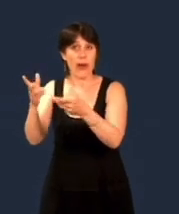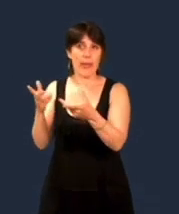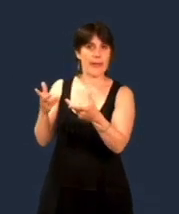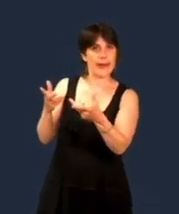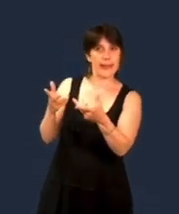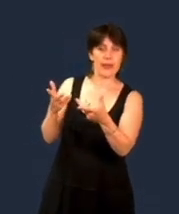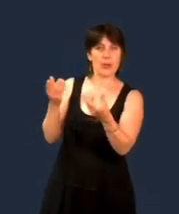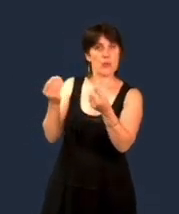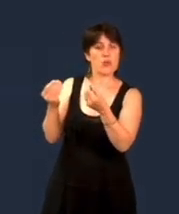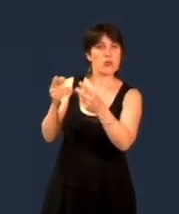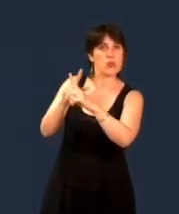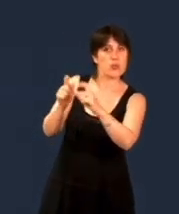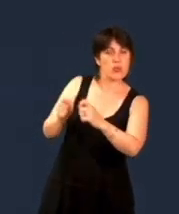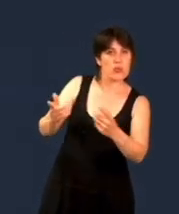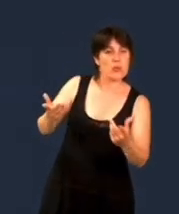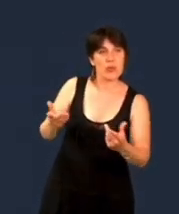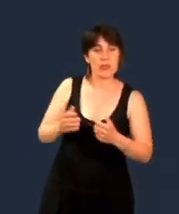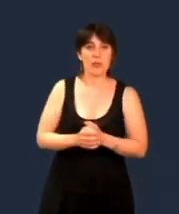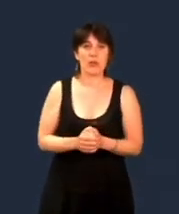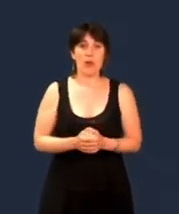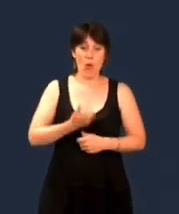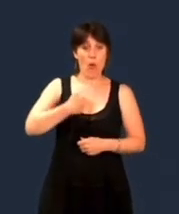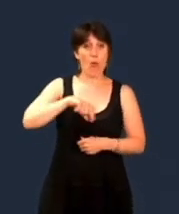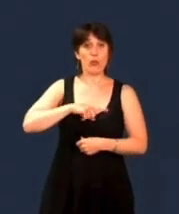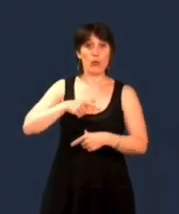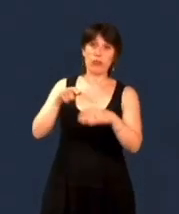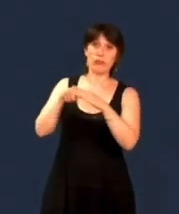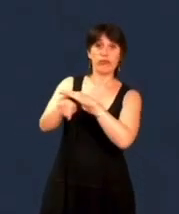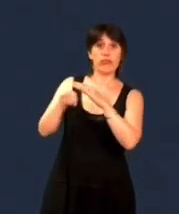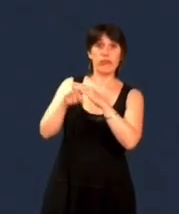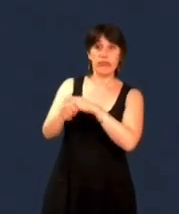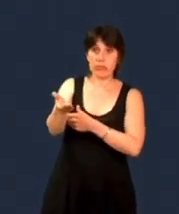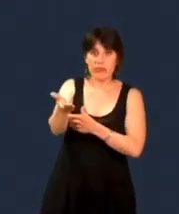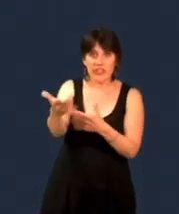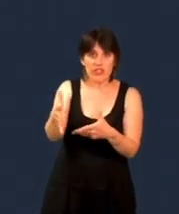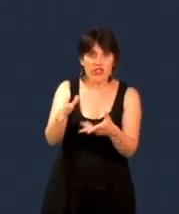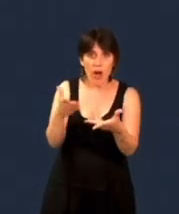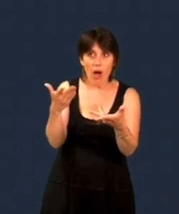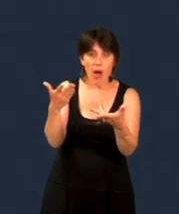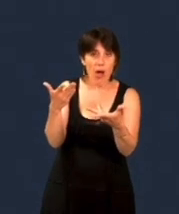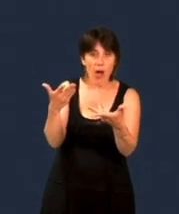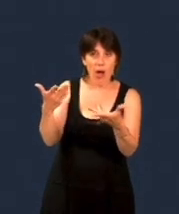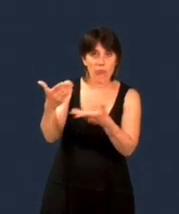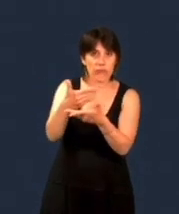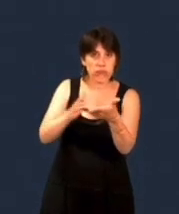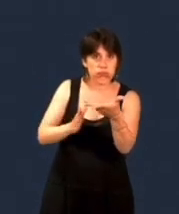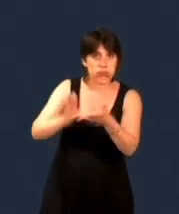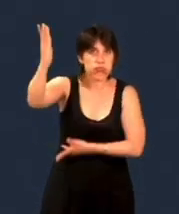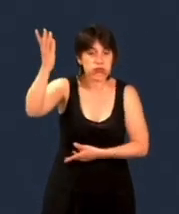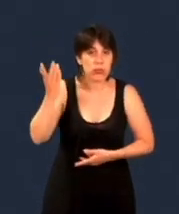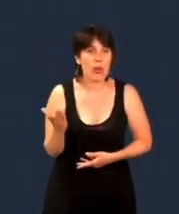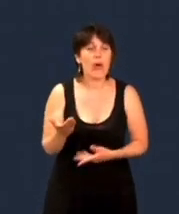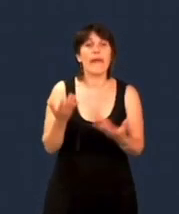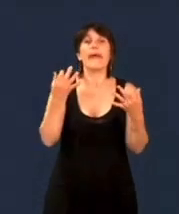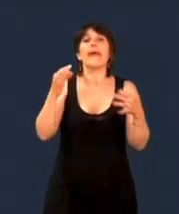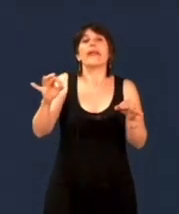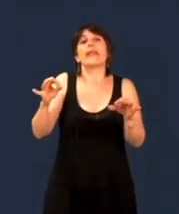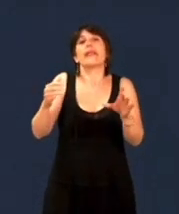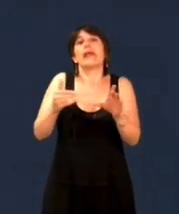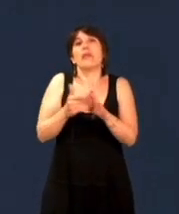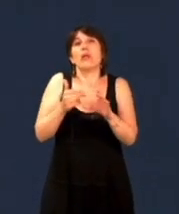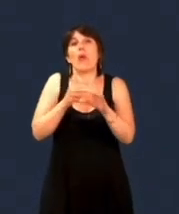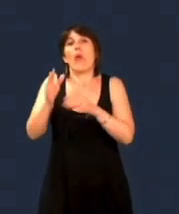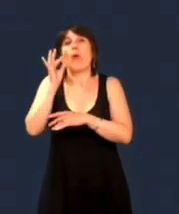financent cette industrie en pleine expansion financière. Alors certes, vu depuis la région, ce n'est que 10 000 euros sur 4 milliards.